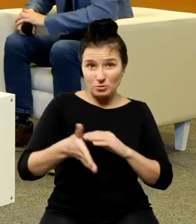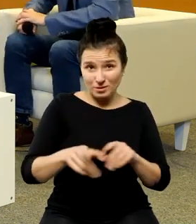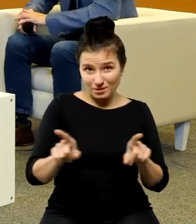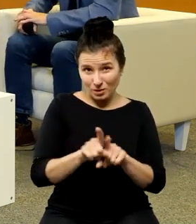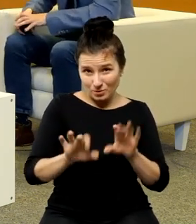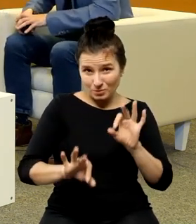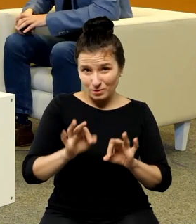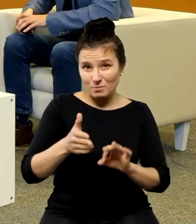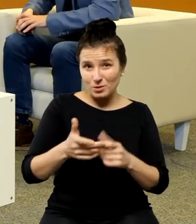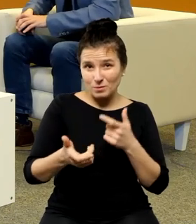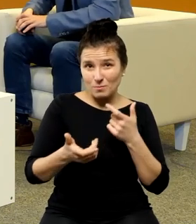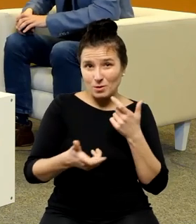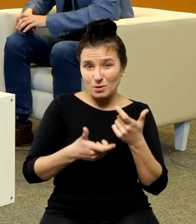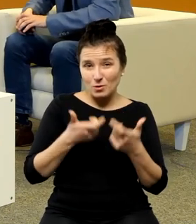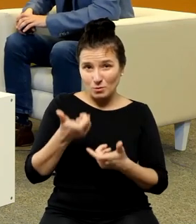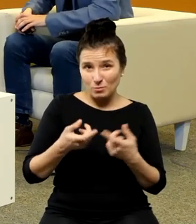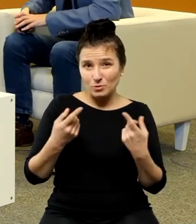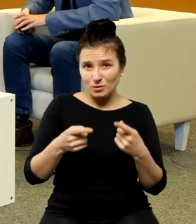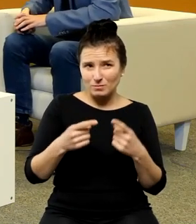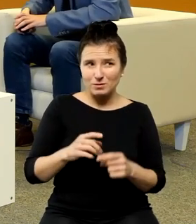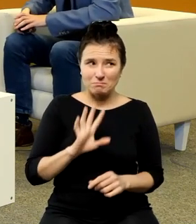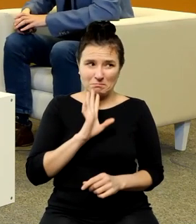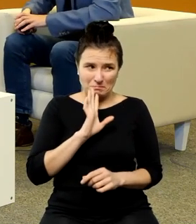wydaje mi się że odpowiedź brzmi tak